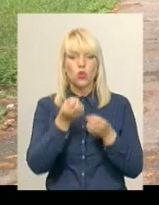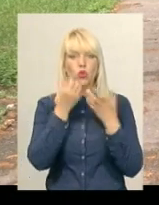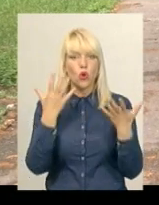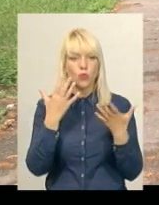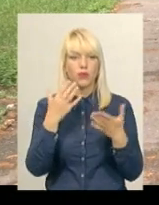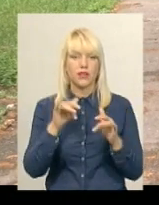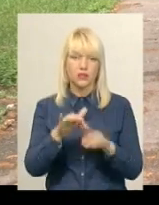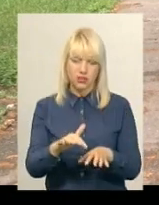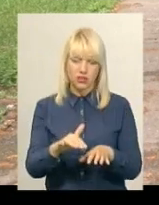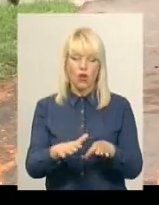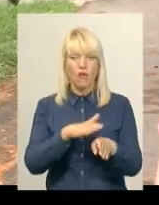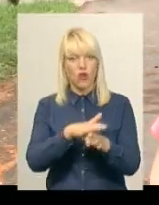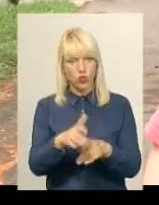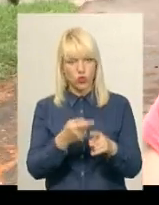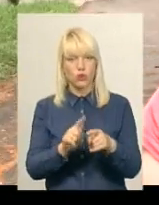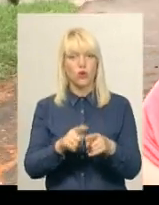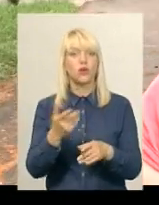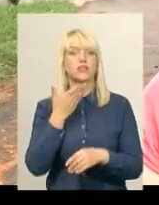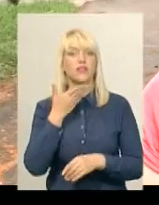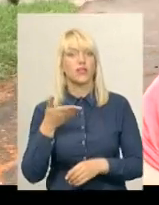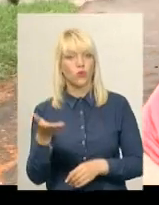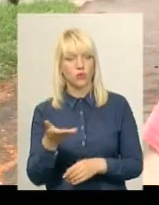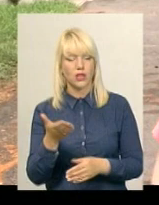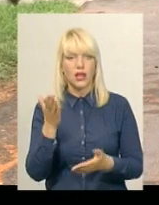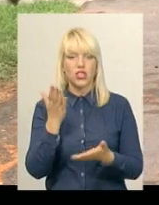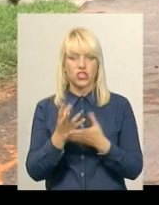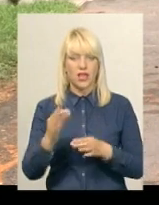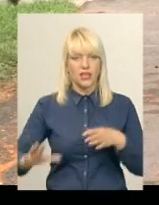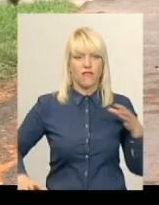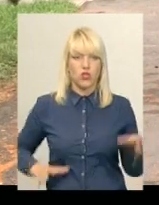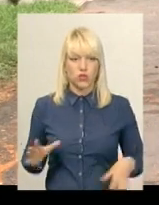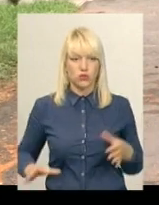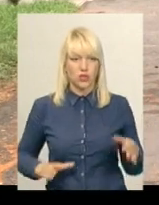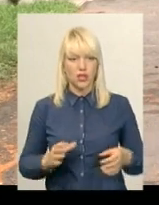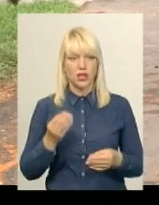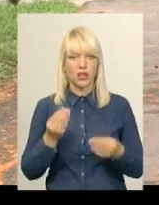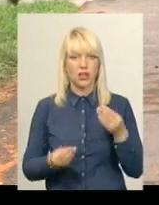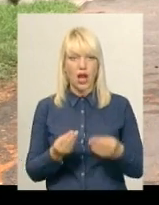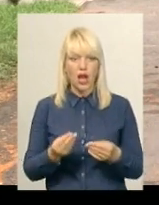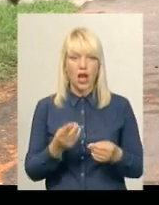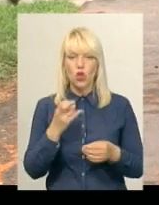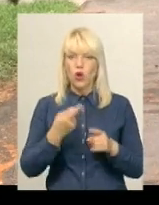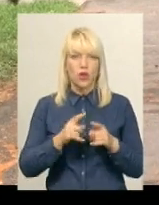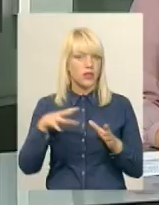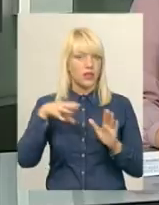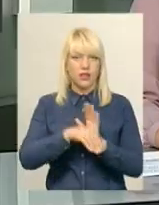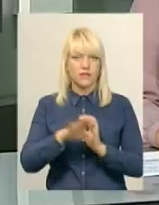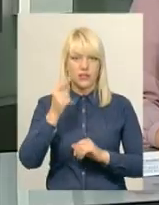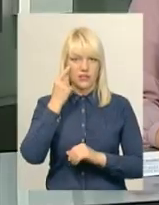виконують його і звітують. «Ще в нас є вишкіл «Теренова гра», але він у нас не заліковий».